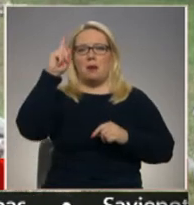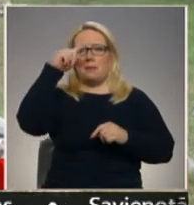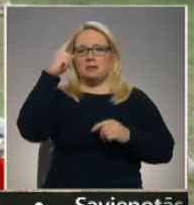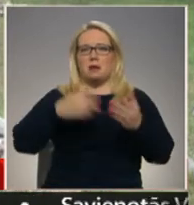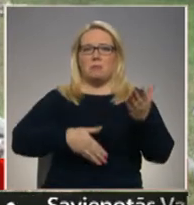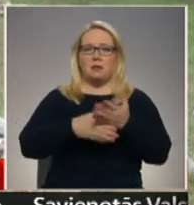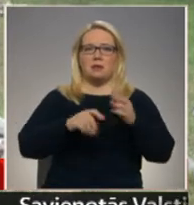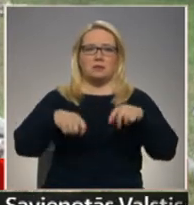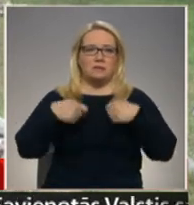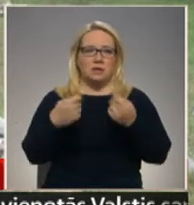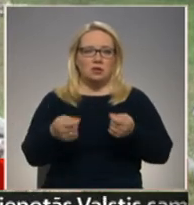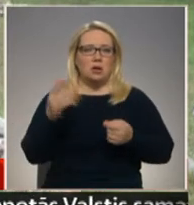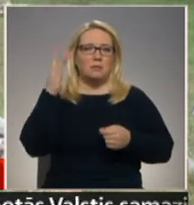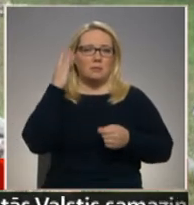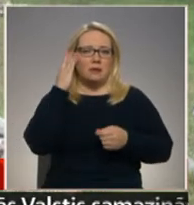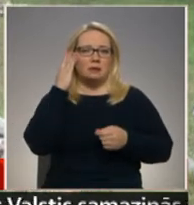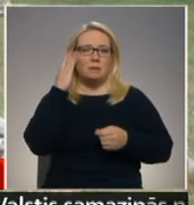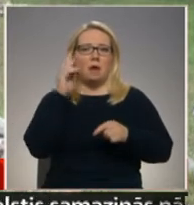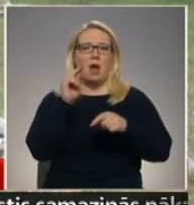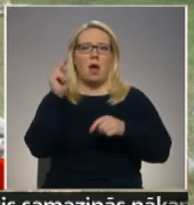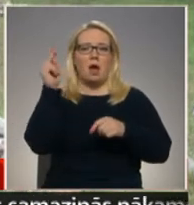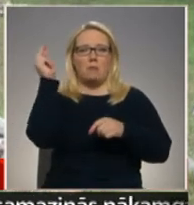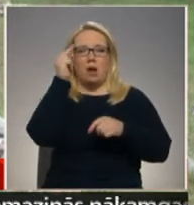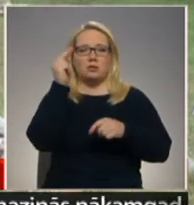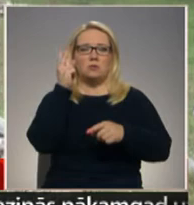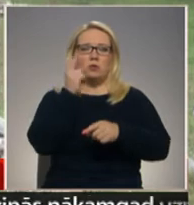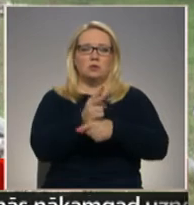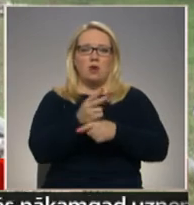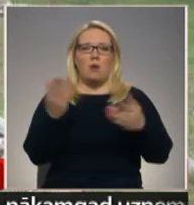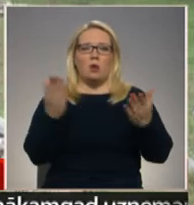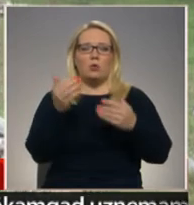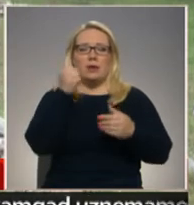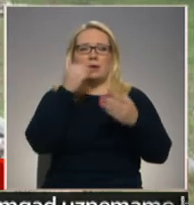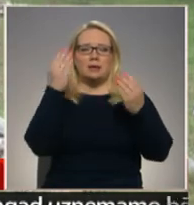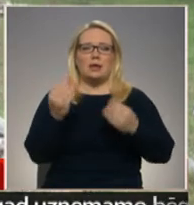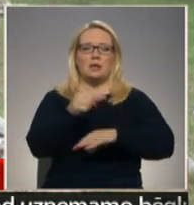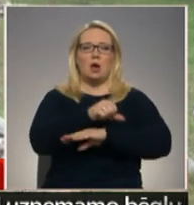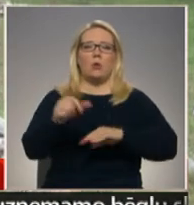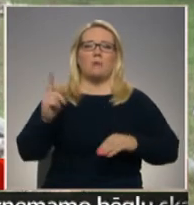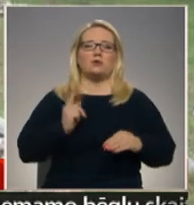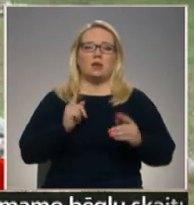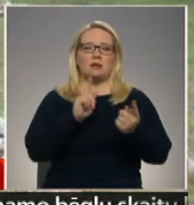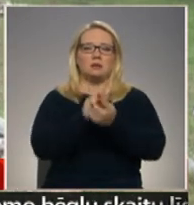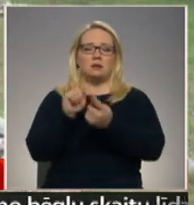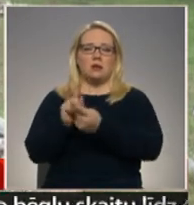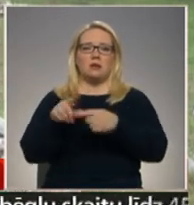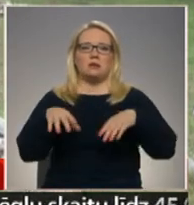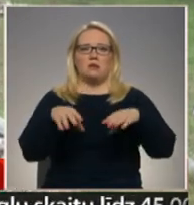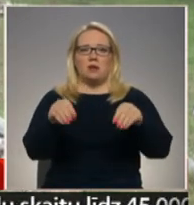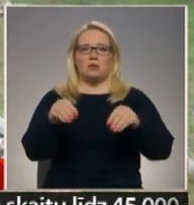palīdzības sniekšana, principā mācību uzdevumi, ar ko ikdienā robežsārgi saskarās, veicot